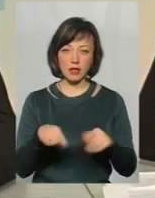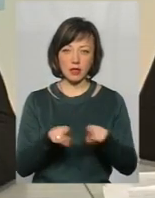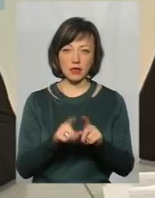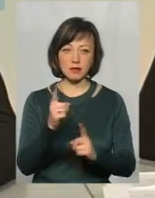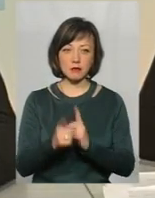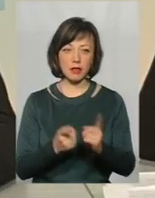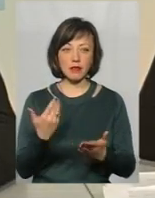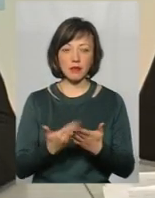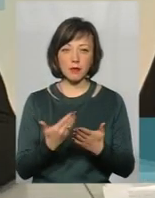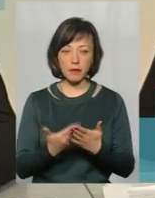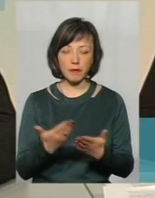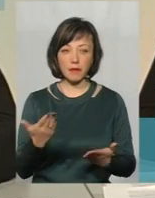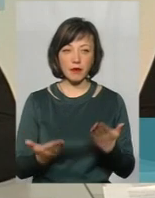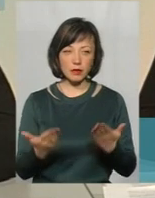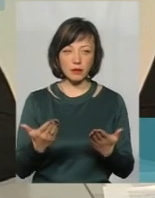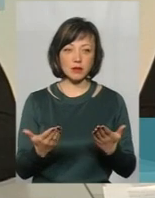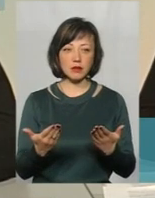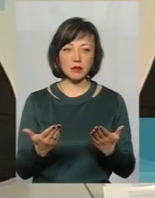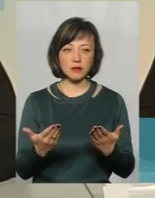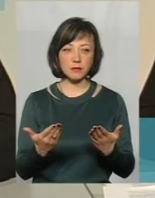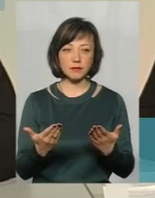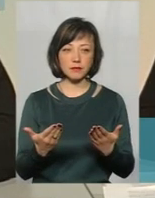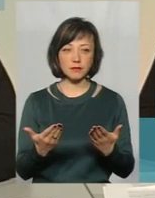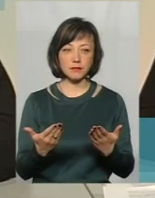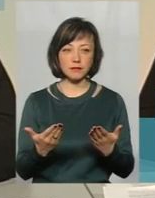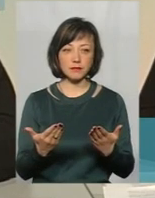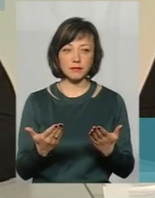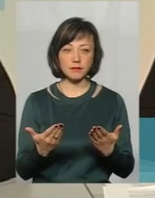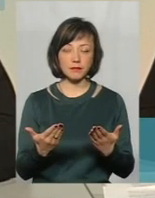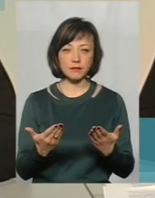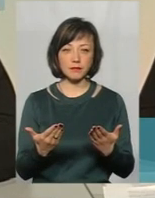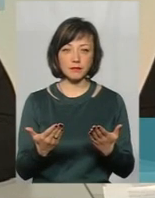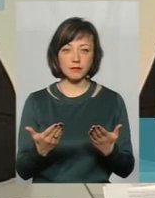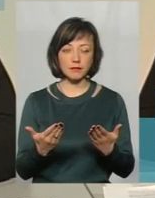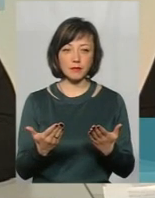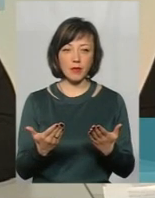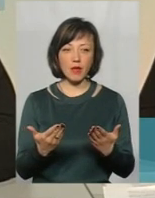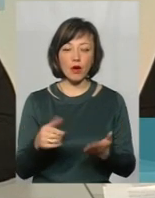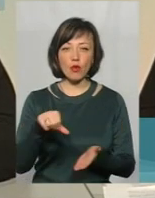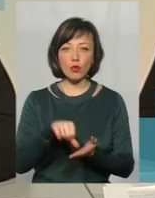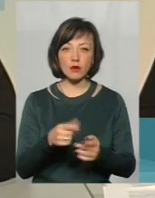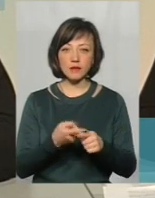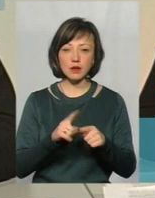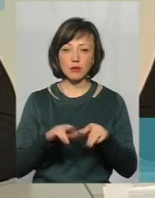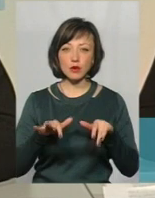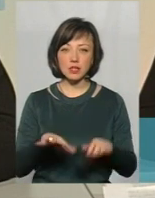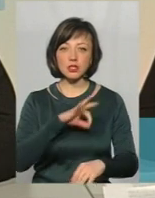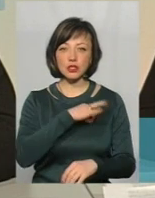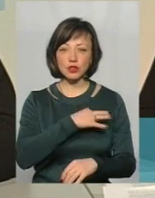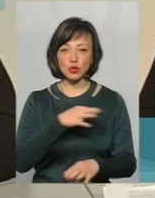напевно, законодавець, приймаючи такі зміни, гадав, що участь в цьому процесі слідчого судді